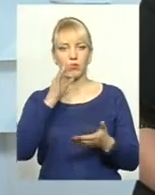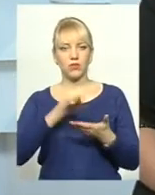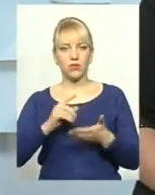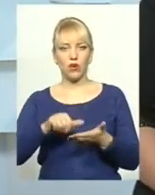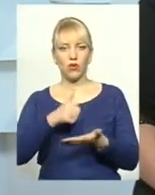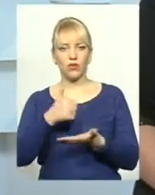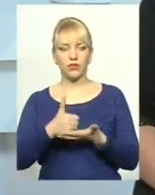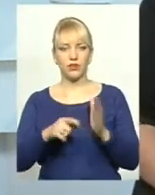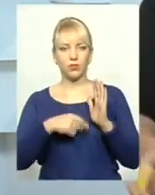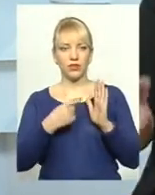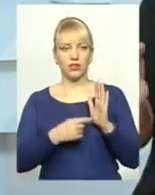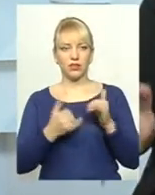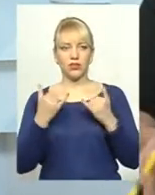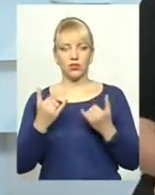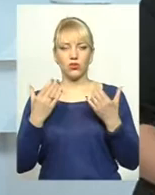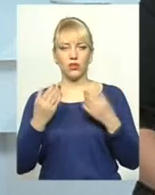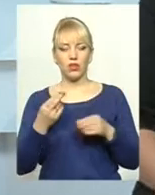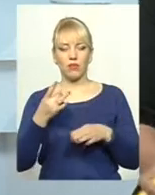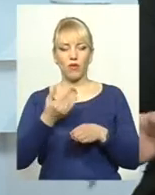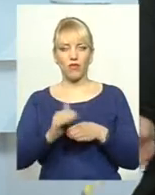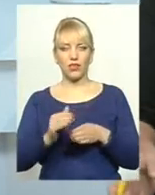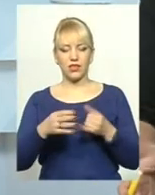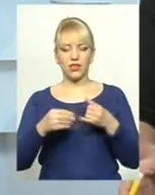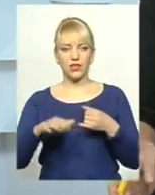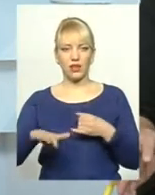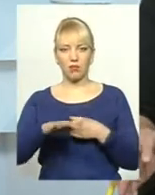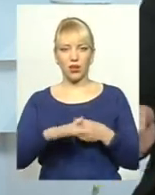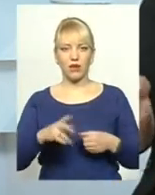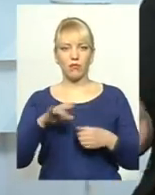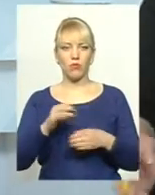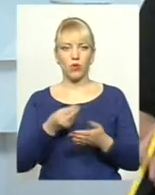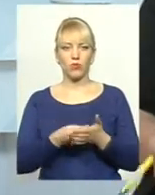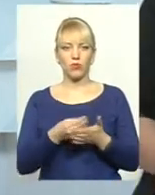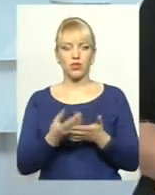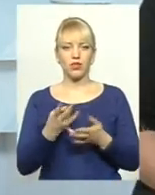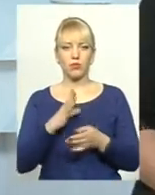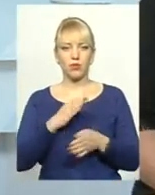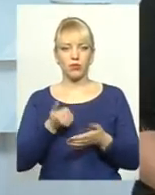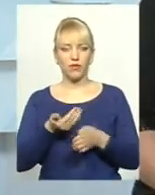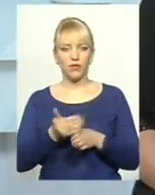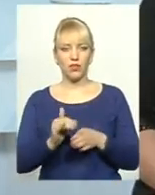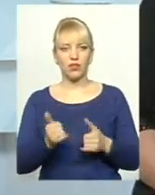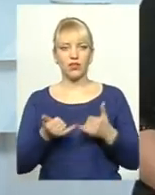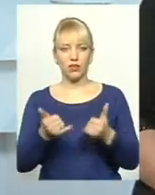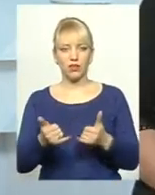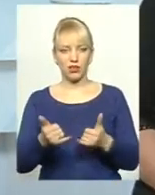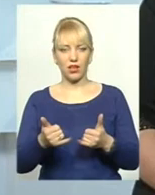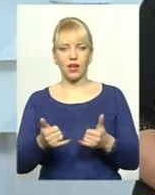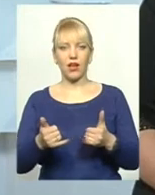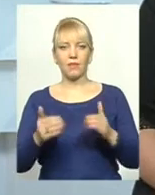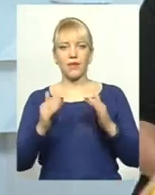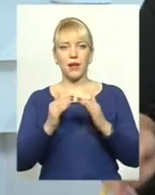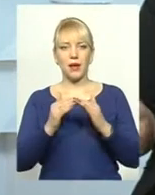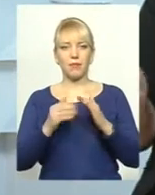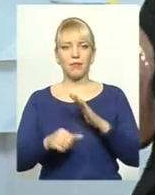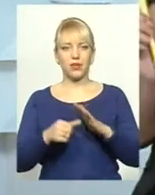сьогодення. Про виділення земельної ділянки, про бюджет, який має бути виділений цього року на притулок. Але, на